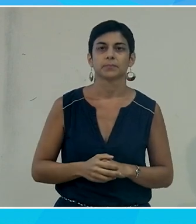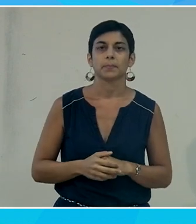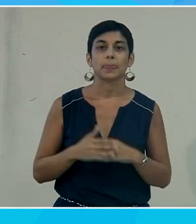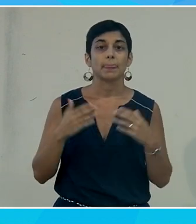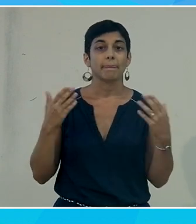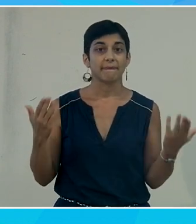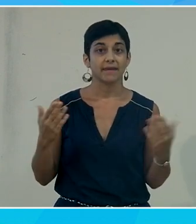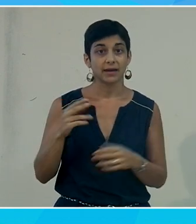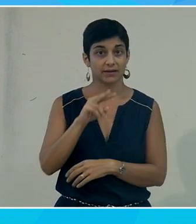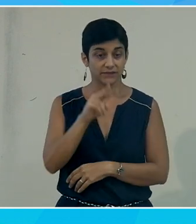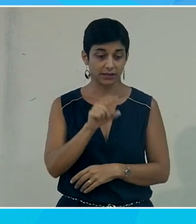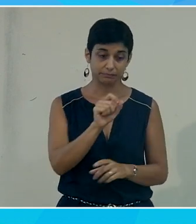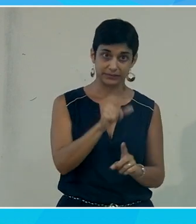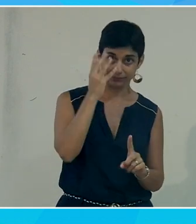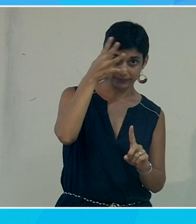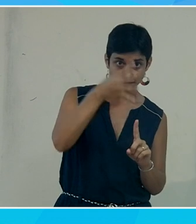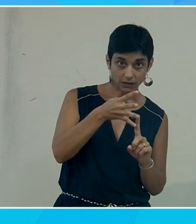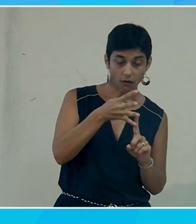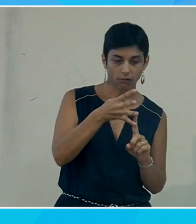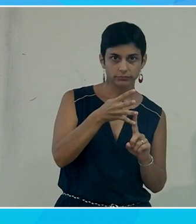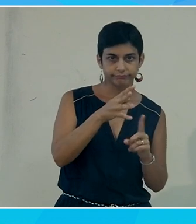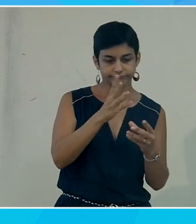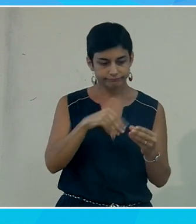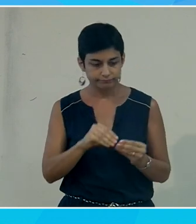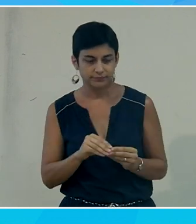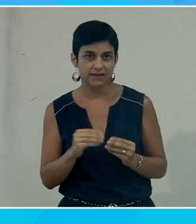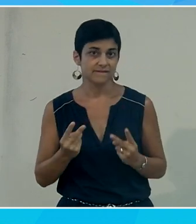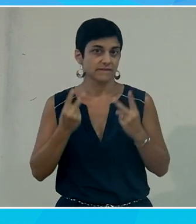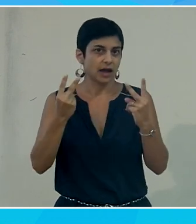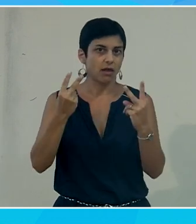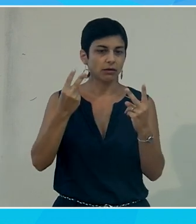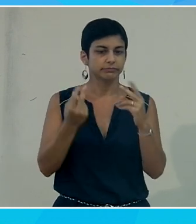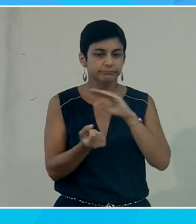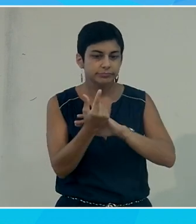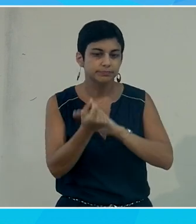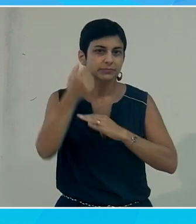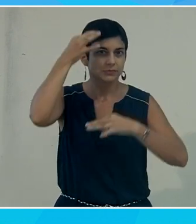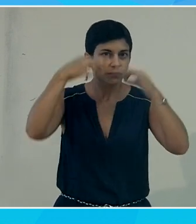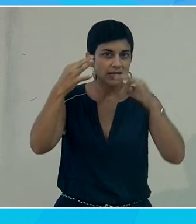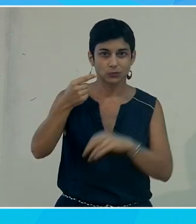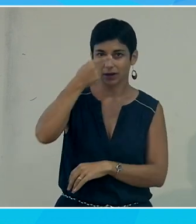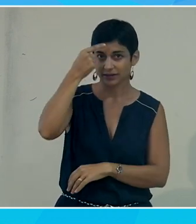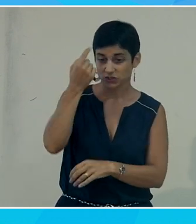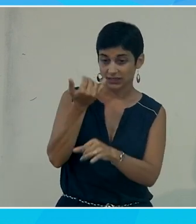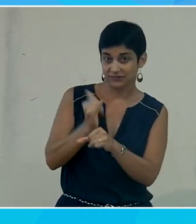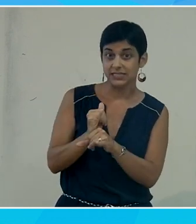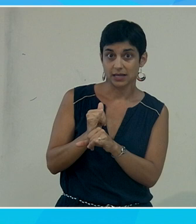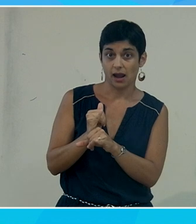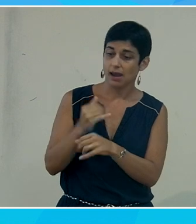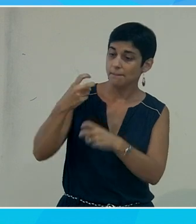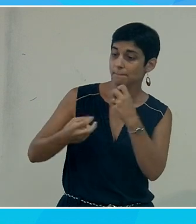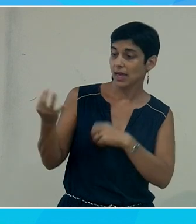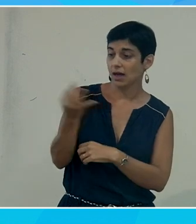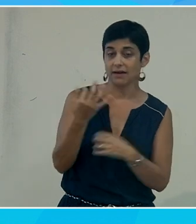Alors, adossé en fait à cette mission, il y un certain nombre de valeurs, des valeurs d'innovation, des valeurs autour de'intelligence artificielle. Pierre l'a cité également, c'est